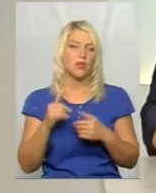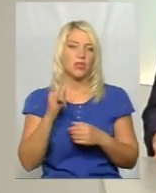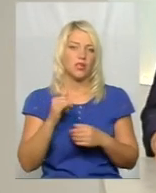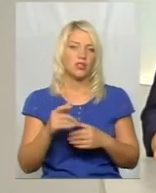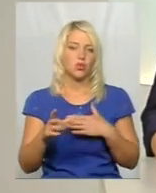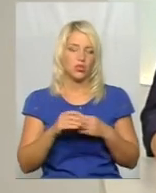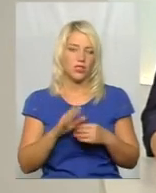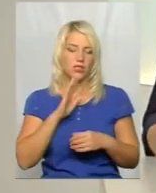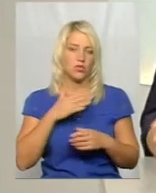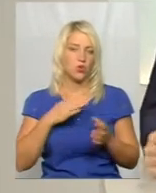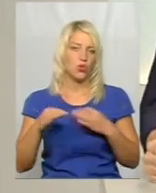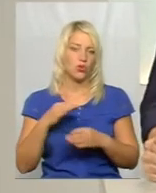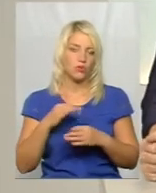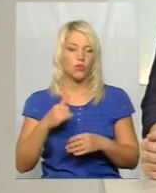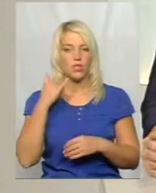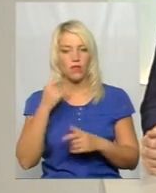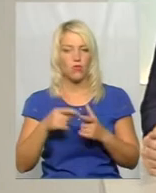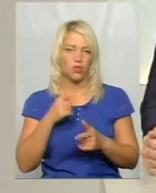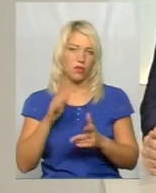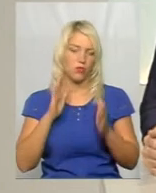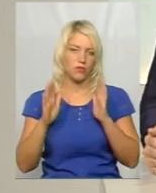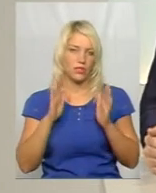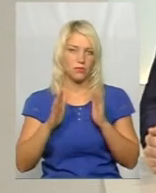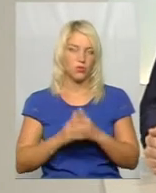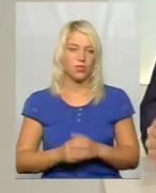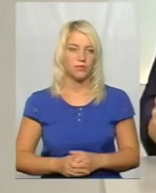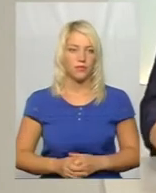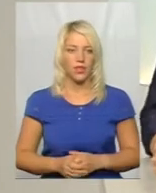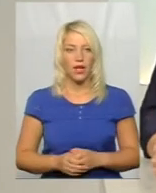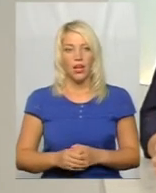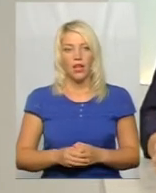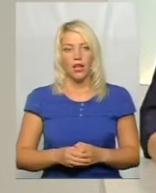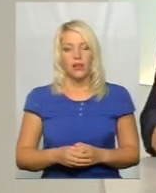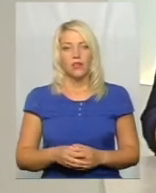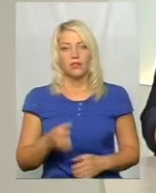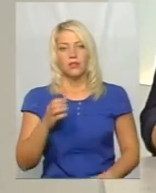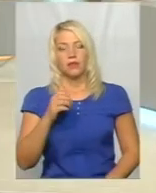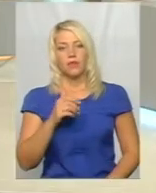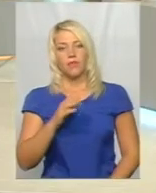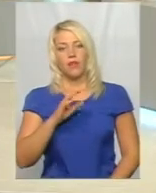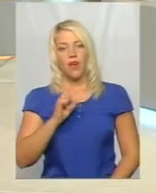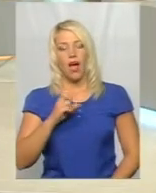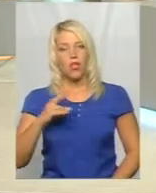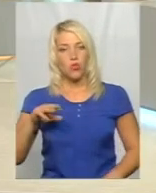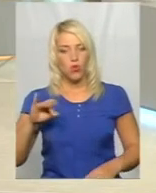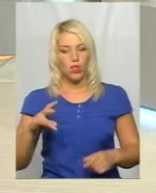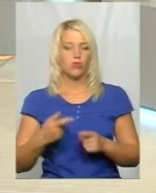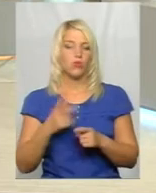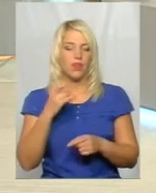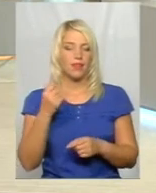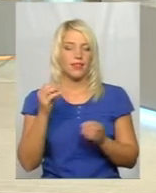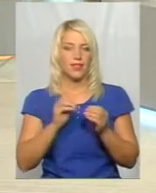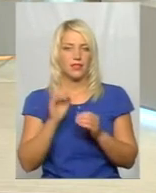телефоном або пишіть у Фейсбук під прямою трансляцією. Пані Антоніно, як я вже сказала, на 10%